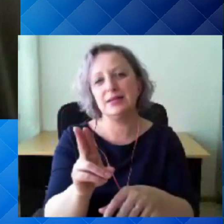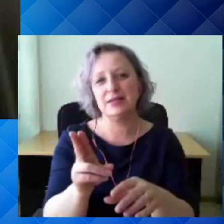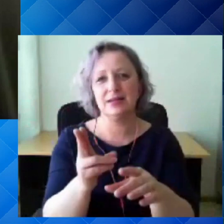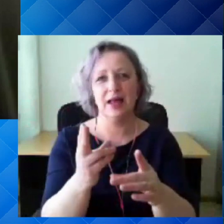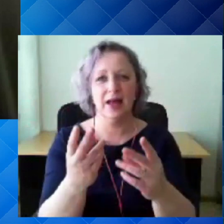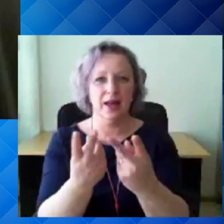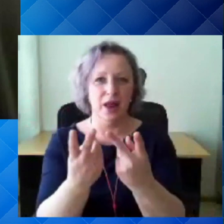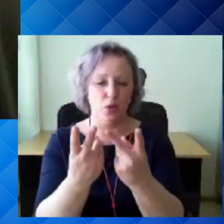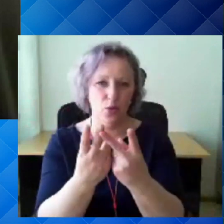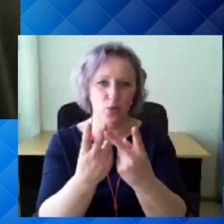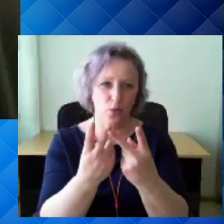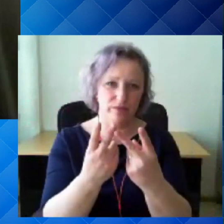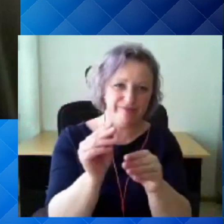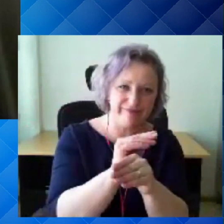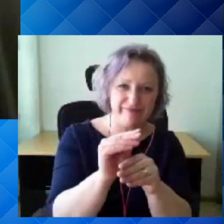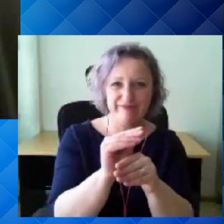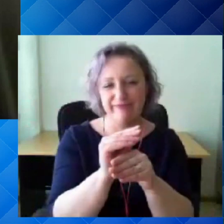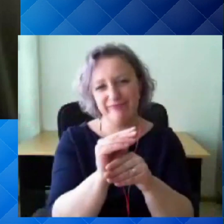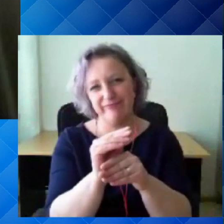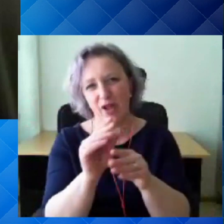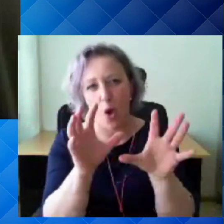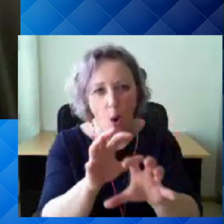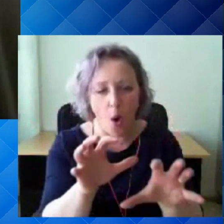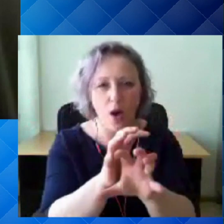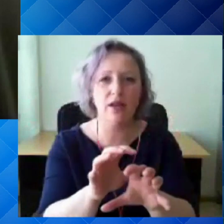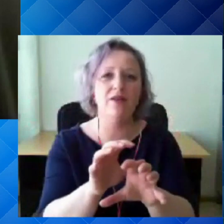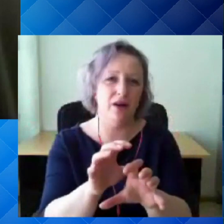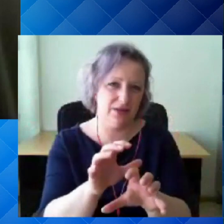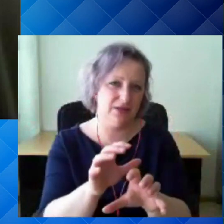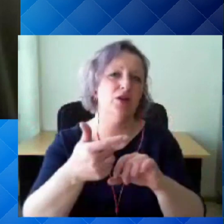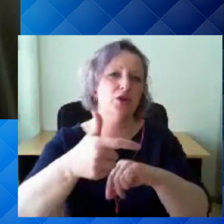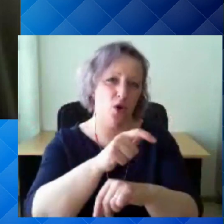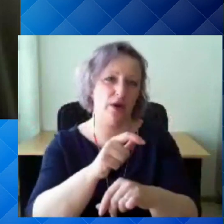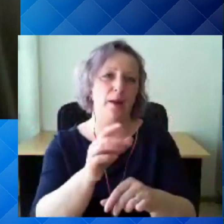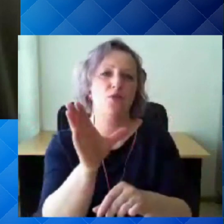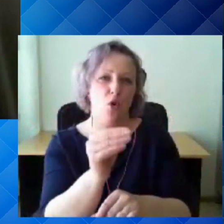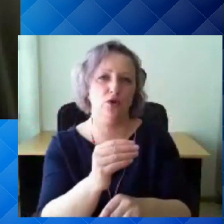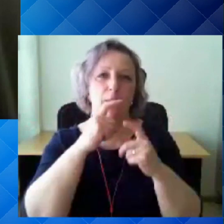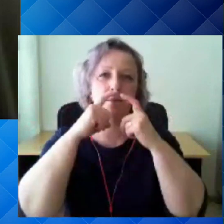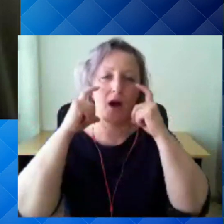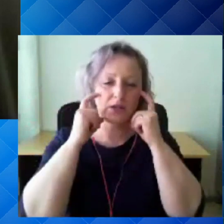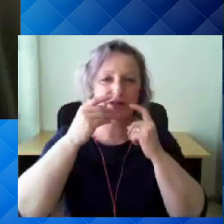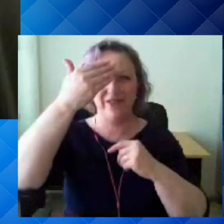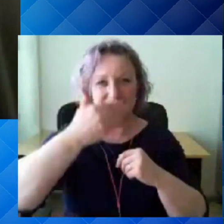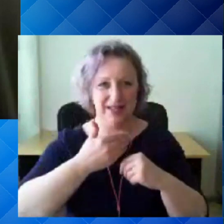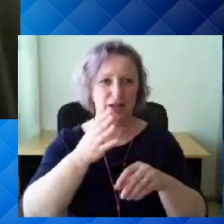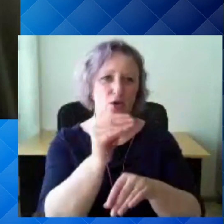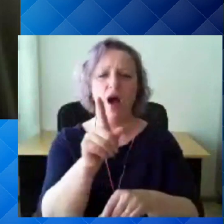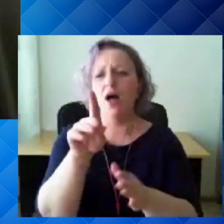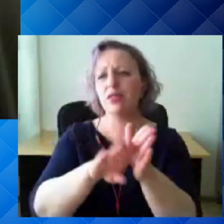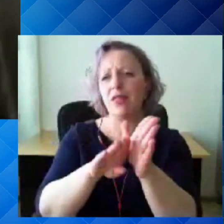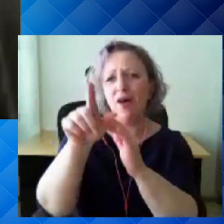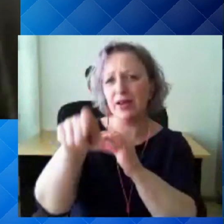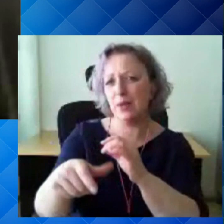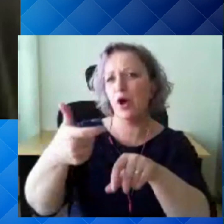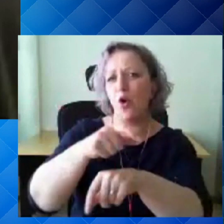genereerivaid protseduure, on visiiri ja maski koos kandmine nii-öelda näidustatud, aga tava inimesele pigem siis